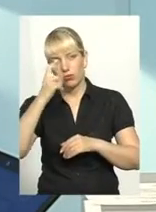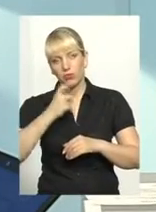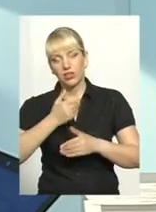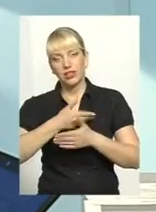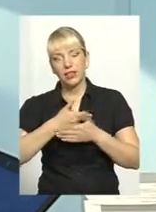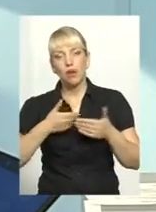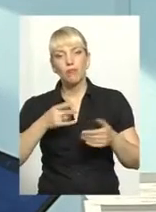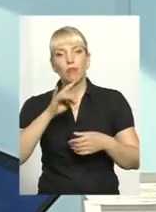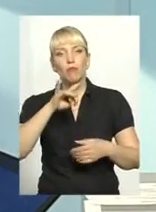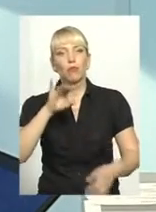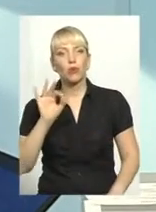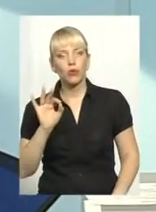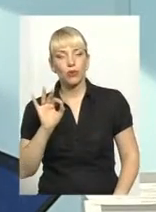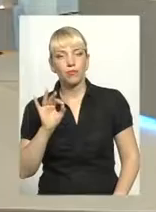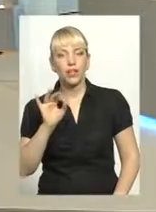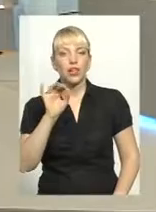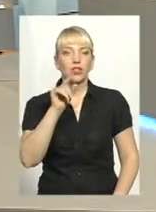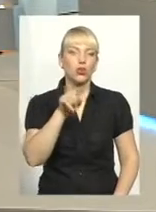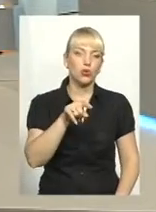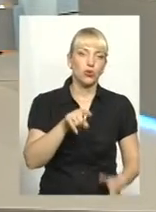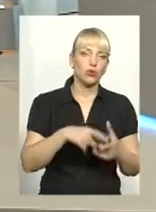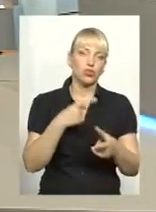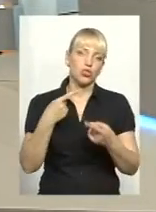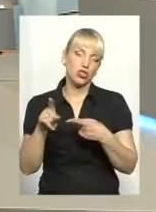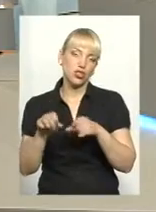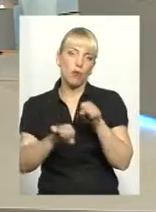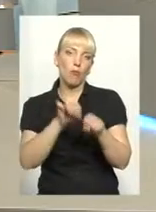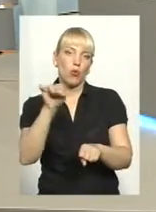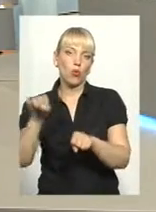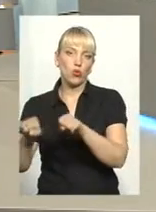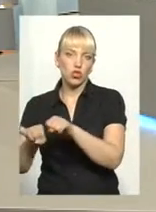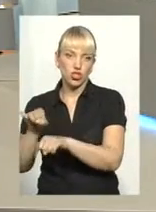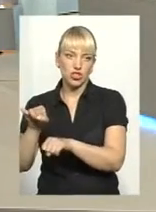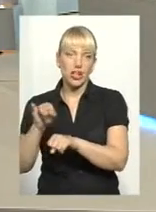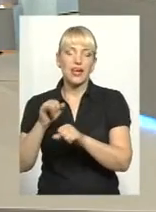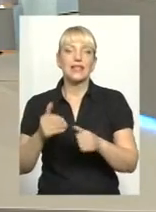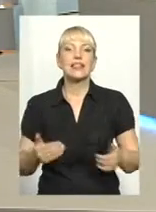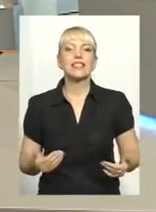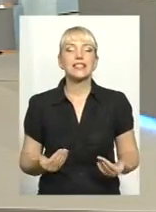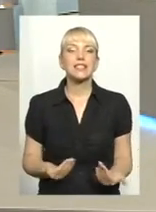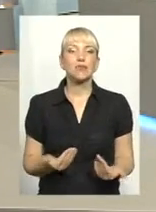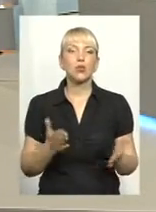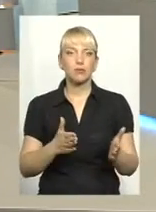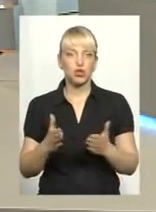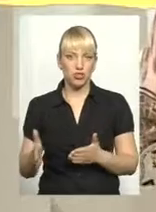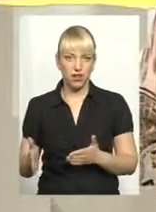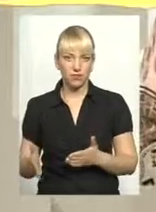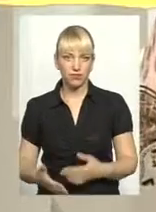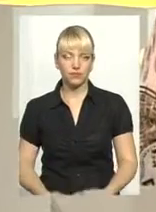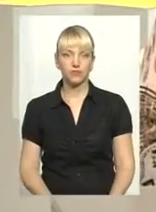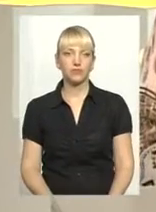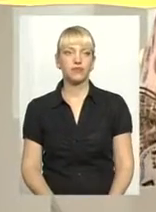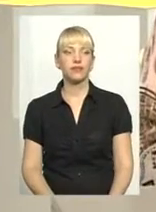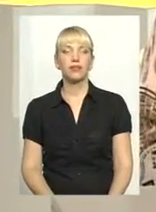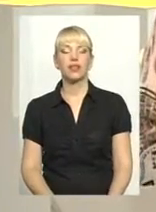про ті чи інші правопорушення і спосіб життя. Пані